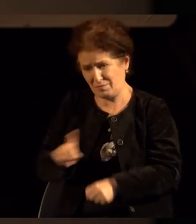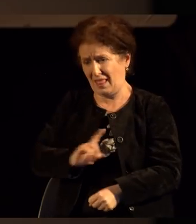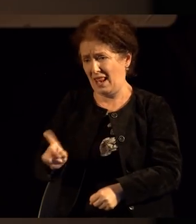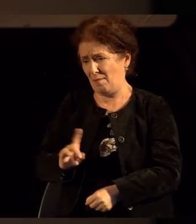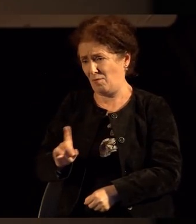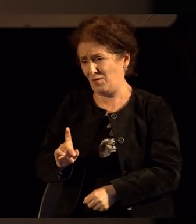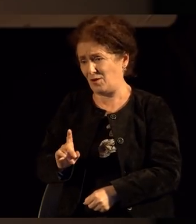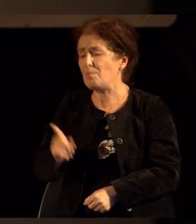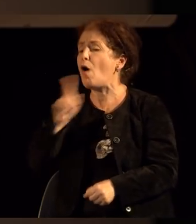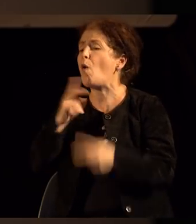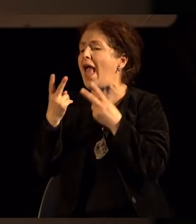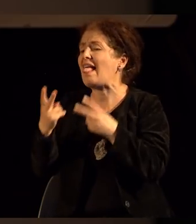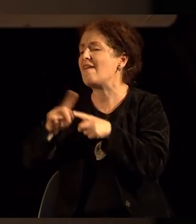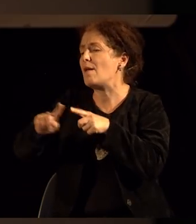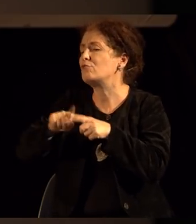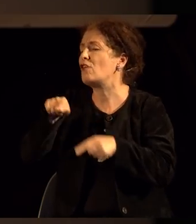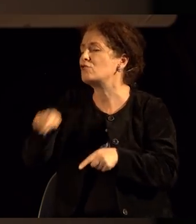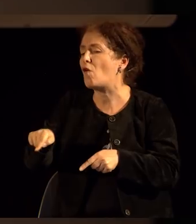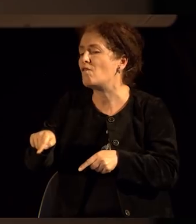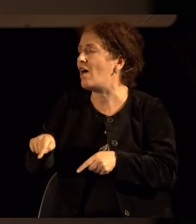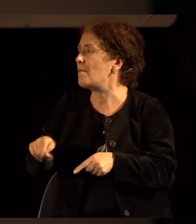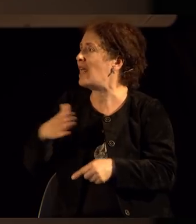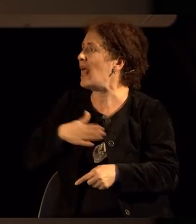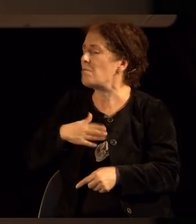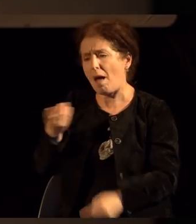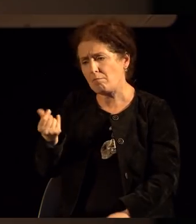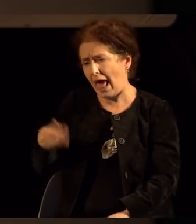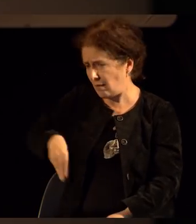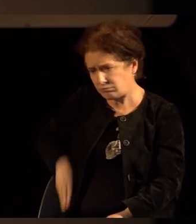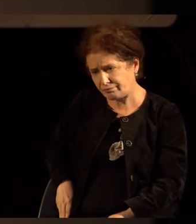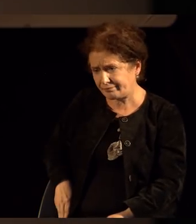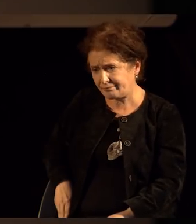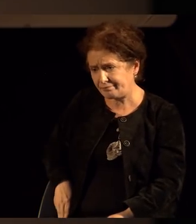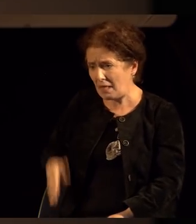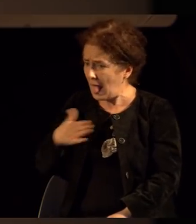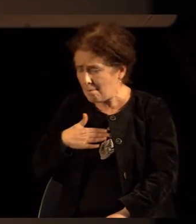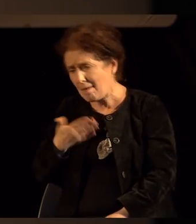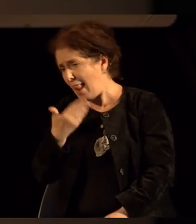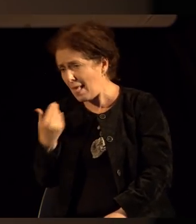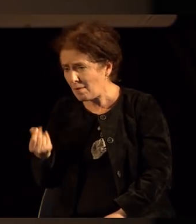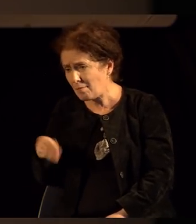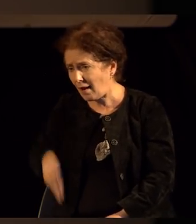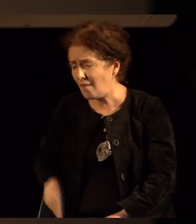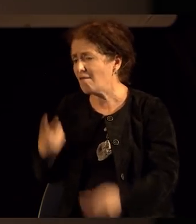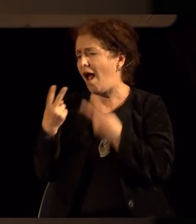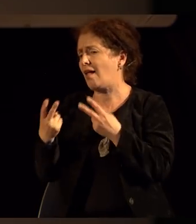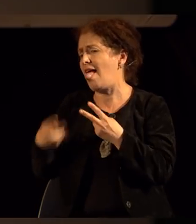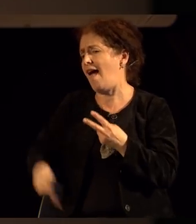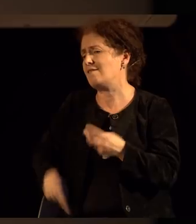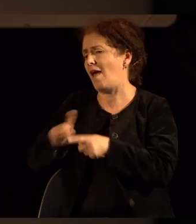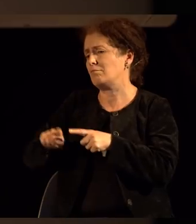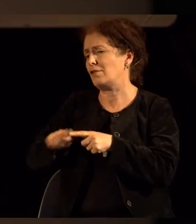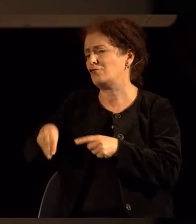Кој е главниот фактор за тоа? Имаме пари или неаме пари? Тој е главниот фактор.